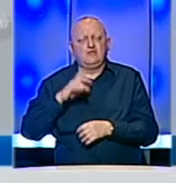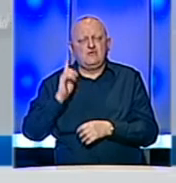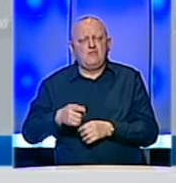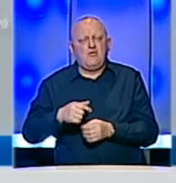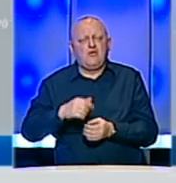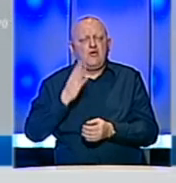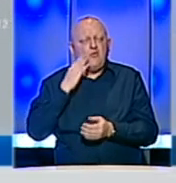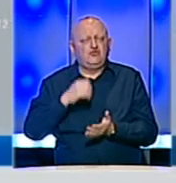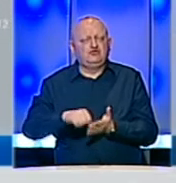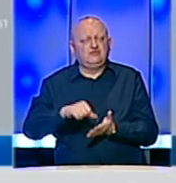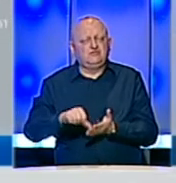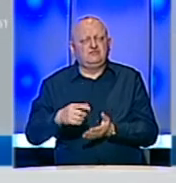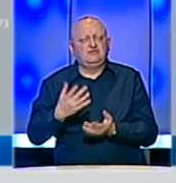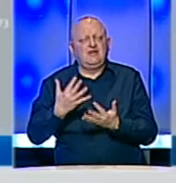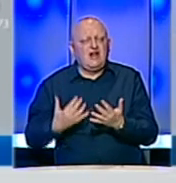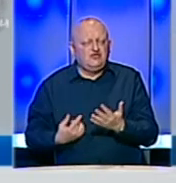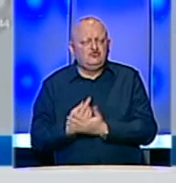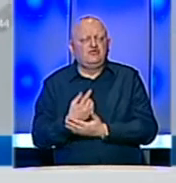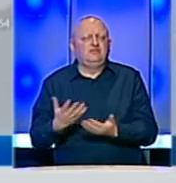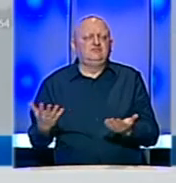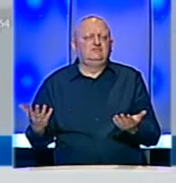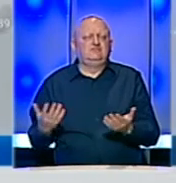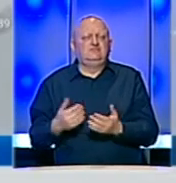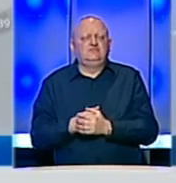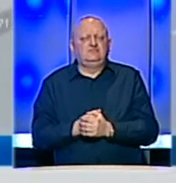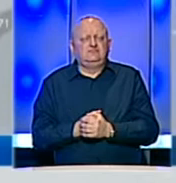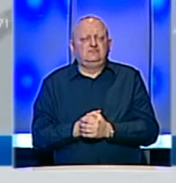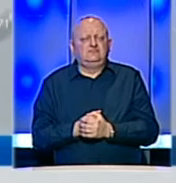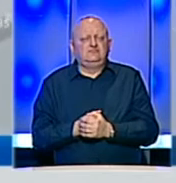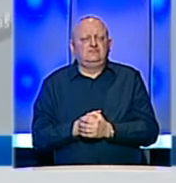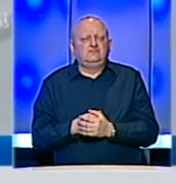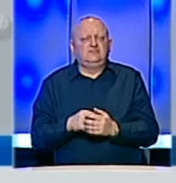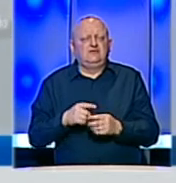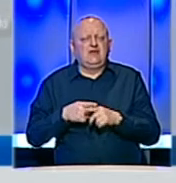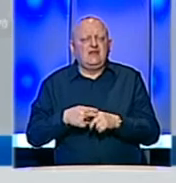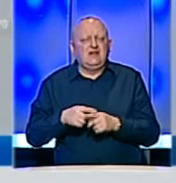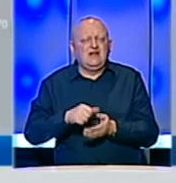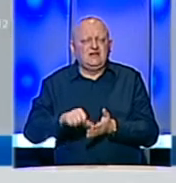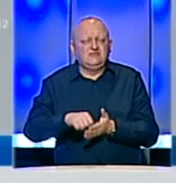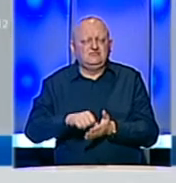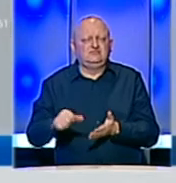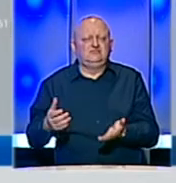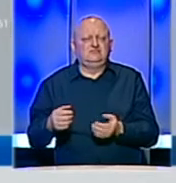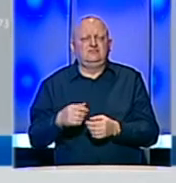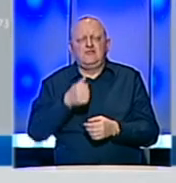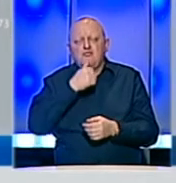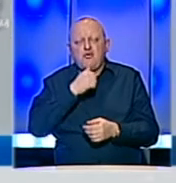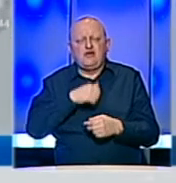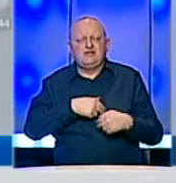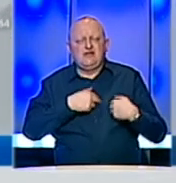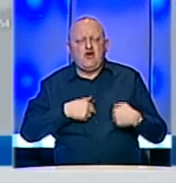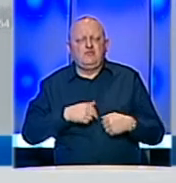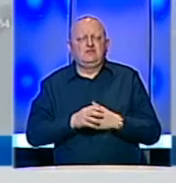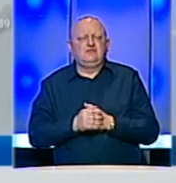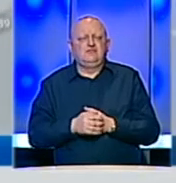morat će da ispoštuju od računa, od znamo da dosti ugostaje pod kirijom, od poreza doprinosa.